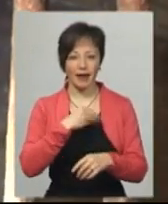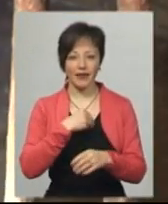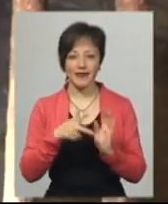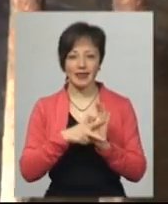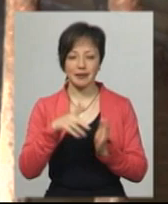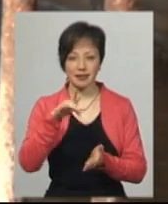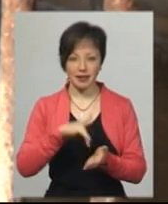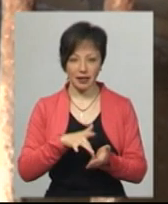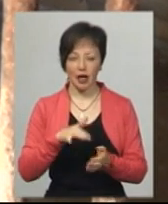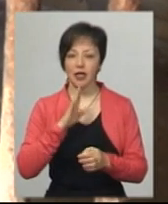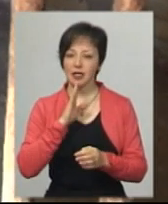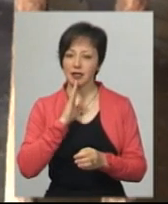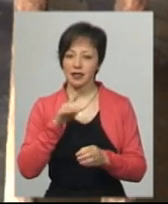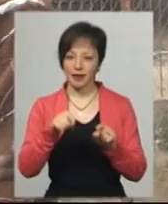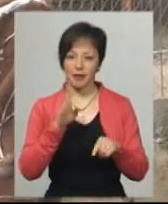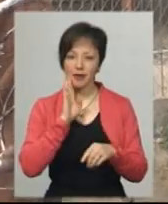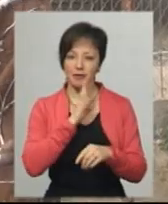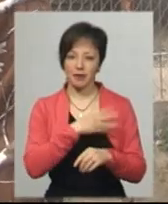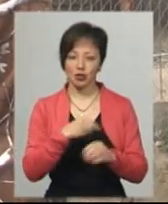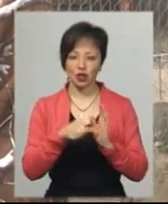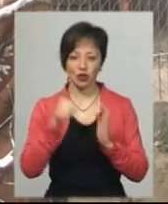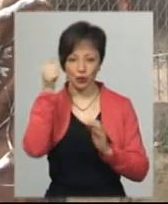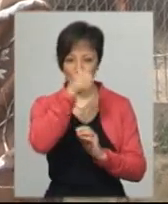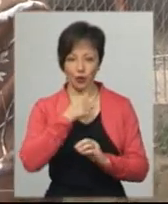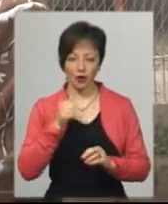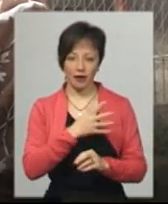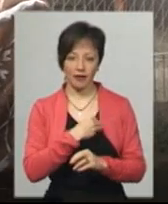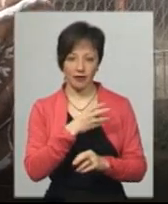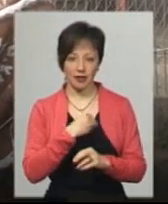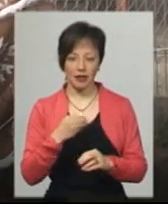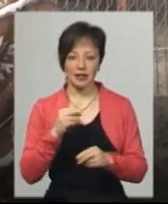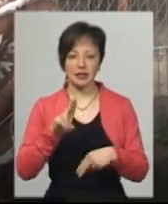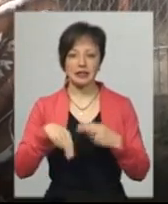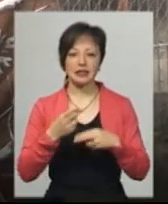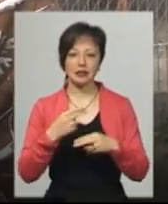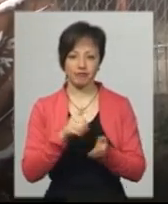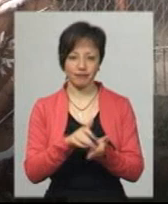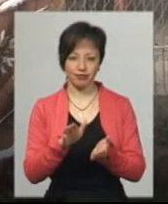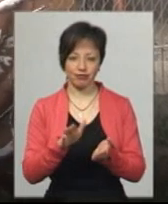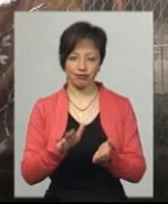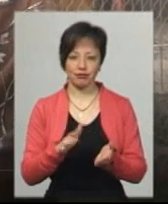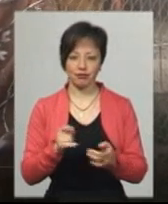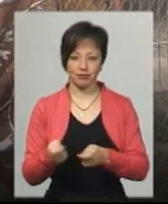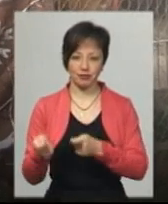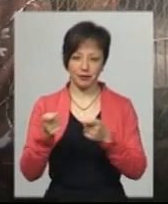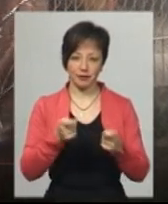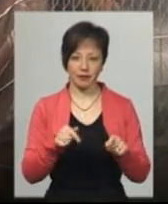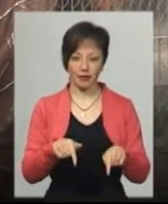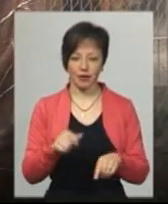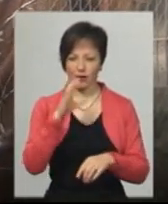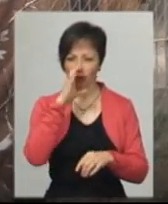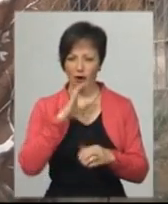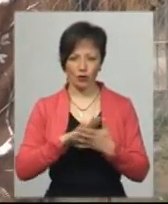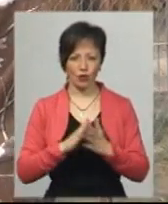років, левиця Тіара – 6. Львиця в мене 6 років, це цирку від неї відмовились і вона була дуже в